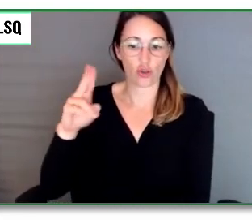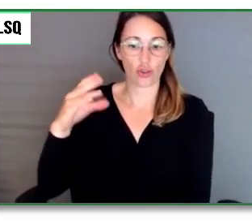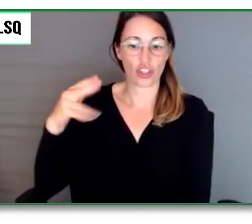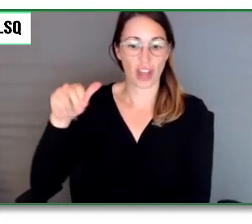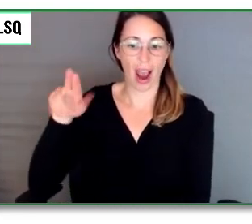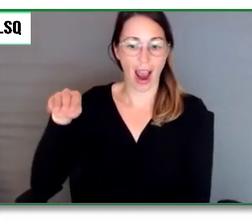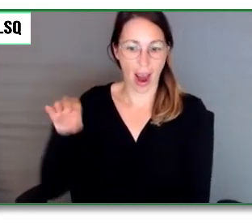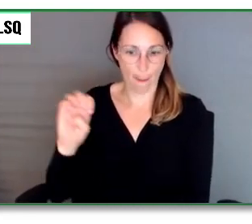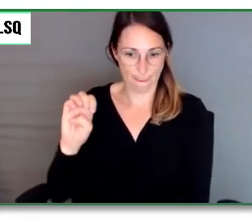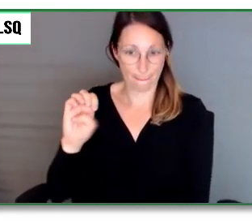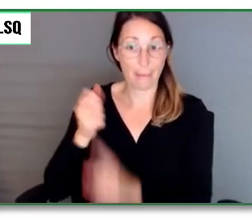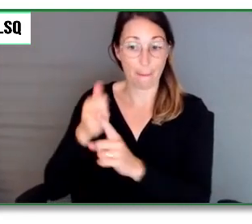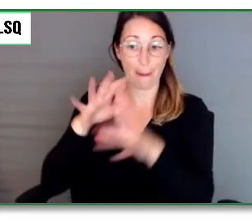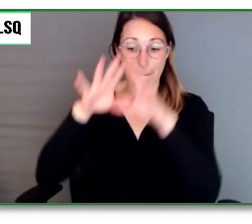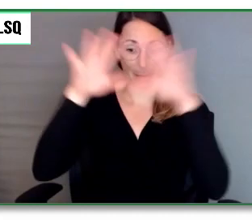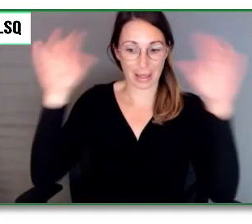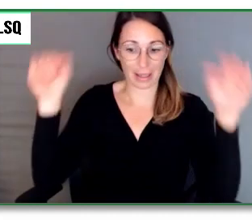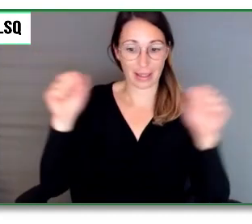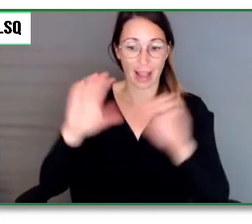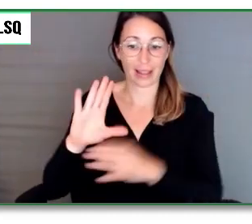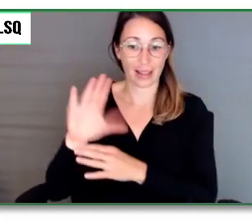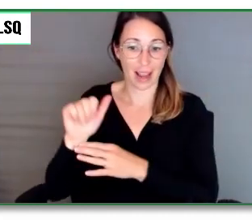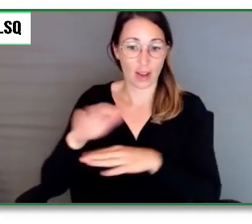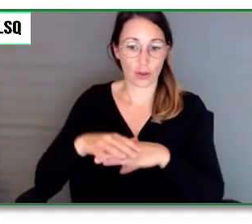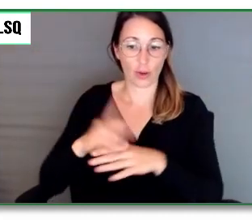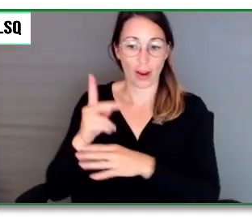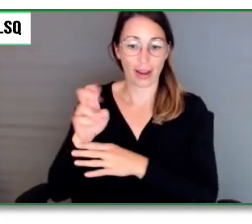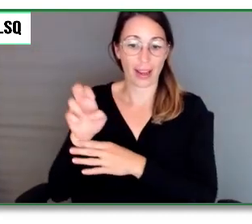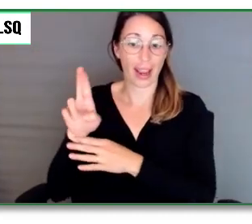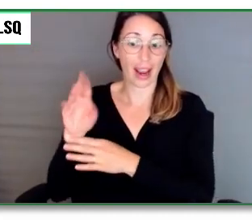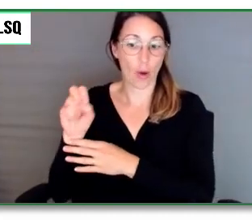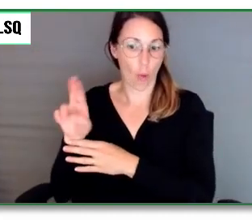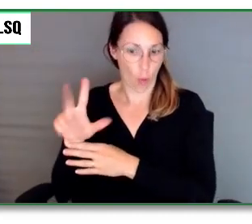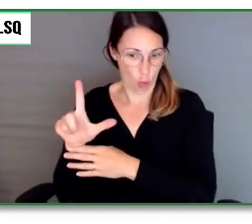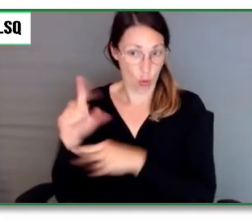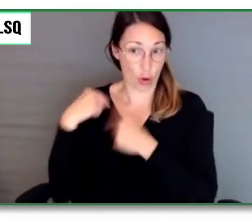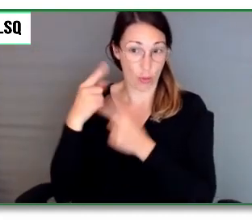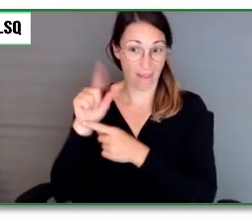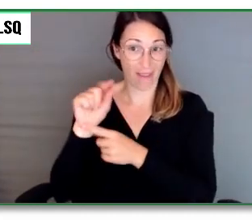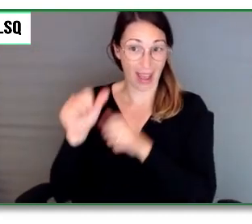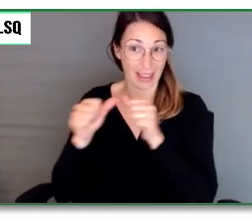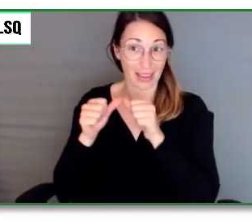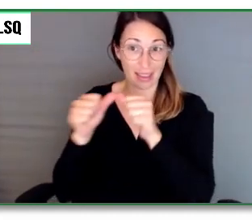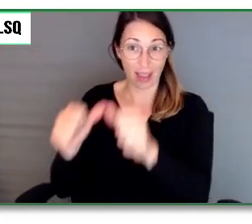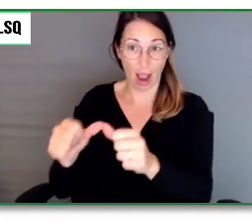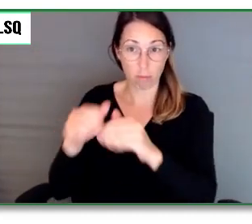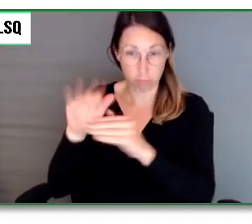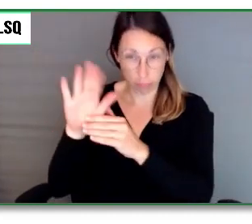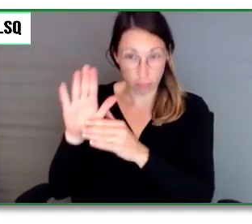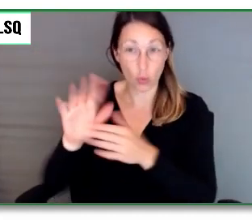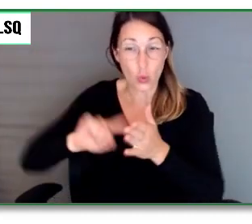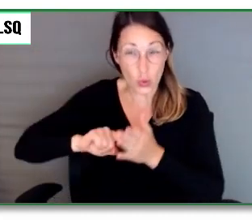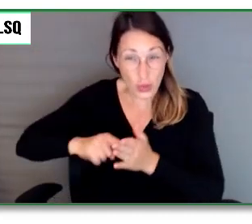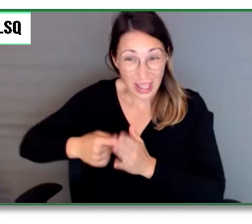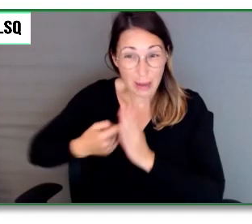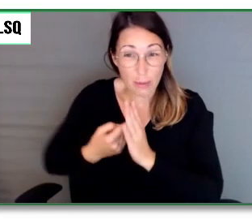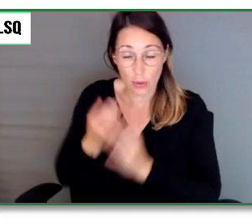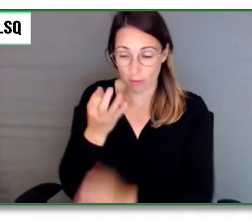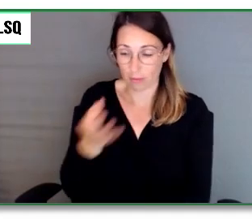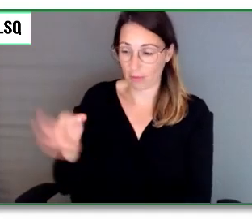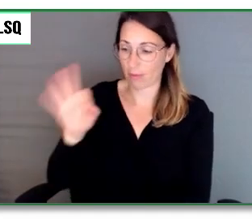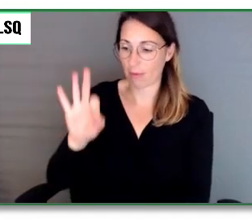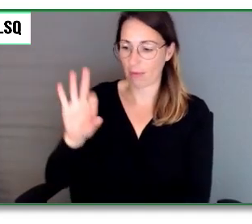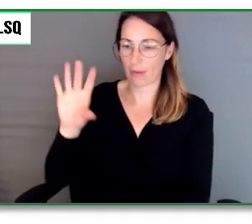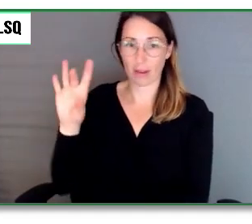Elle est impliquée depuis plus de 20 ans. Ça a commencé en 1998. Elle a eu une blessure à la moelle